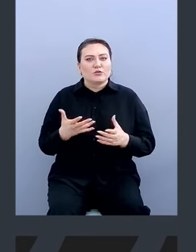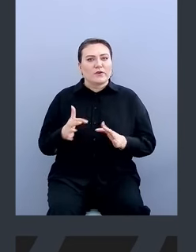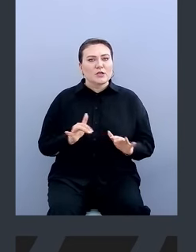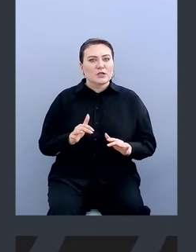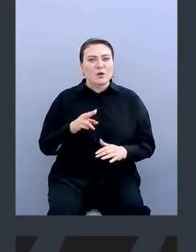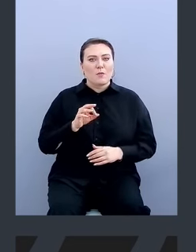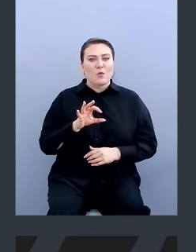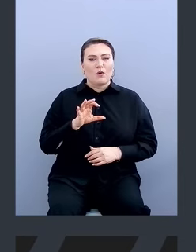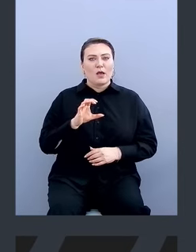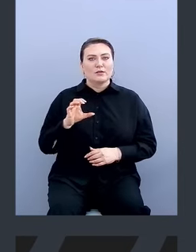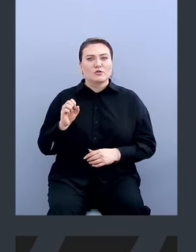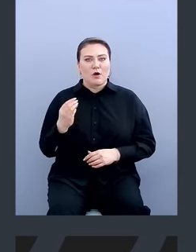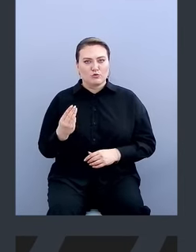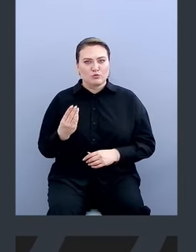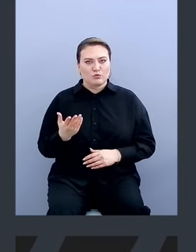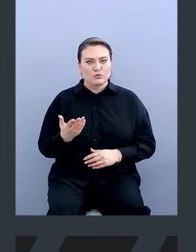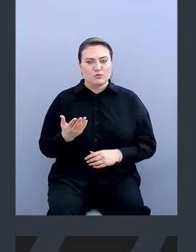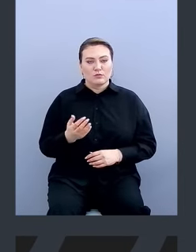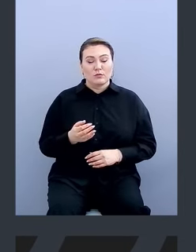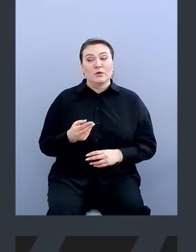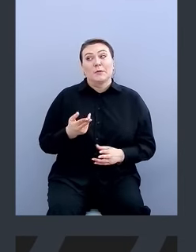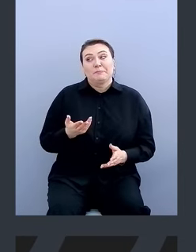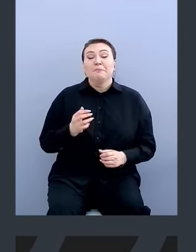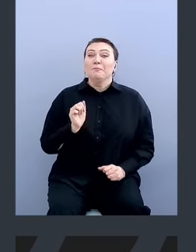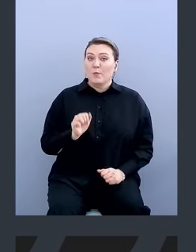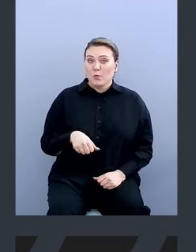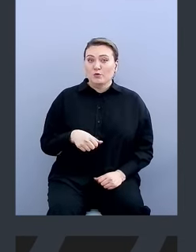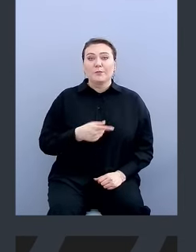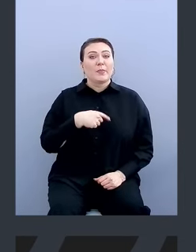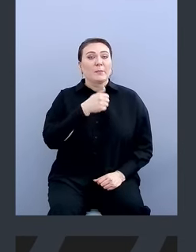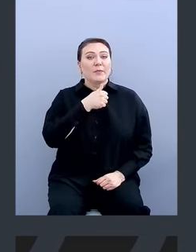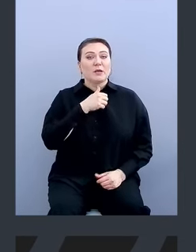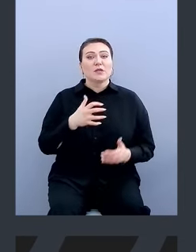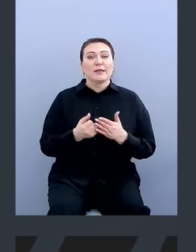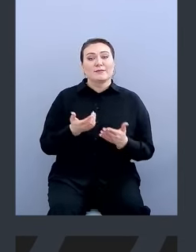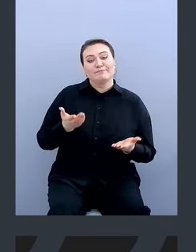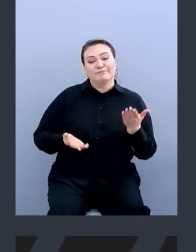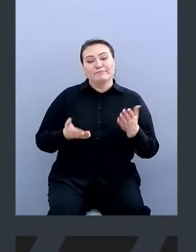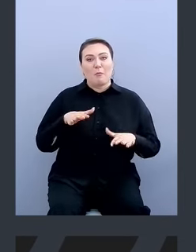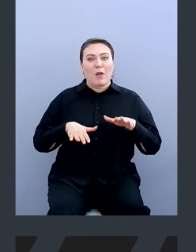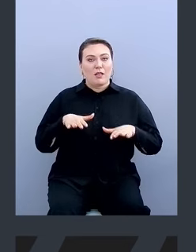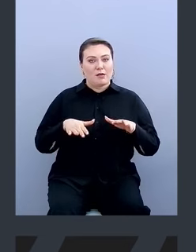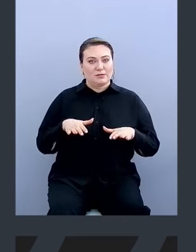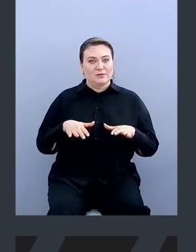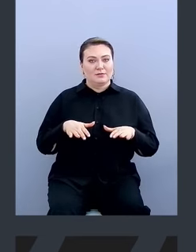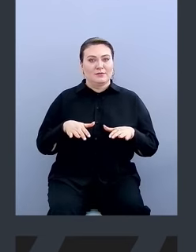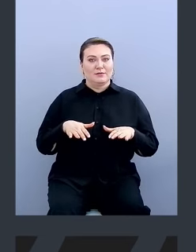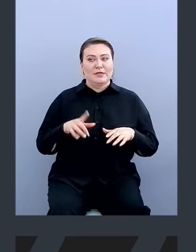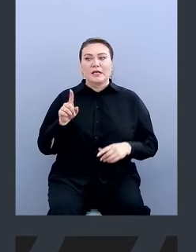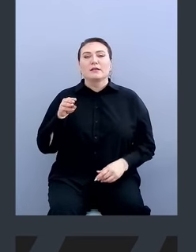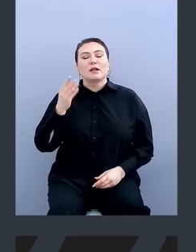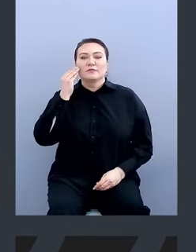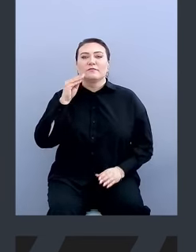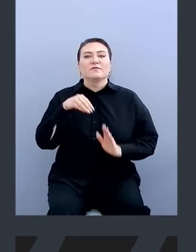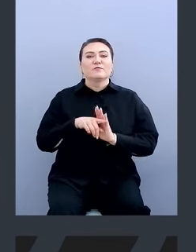действия по SSH. Можем. Мы пытаемся найти баланс. То есть, Zeratrast в чем